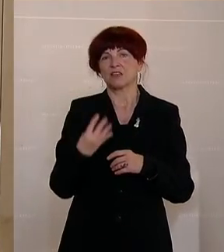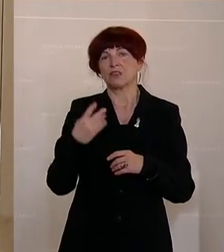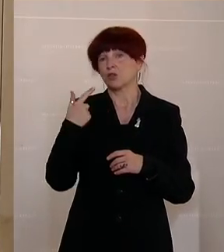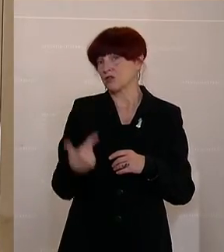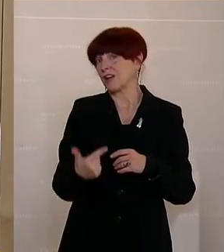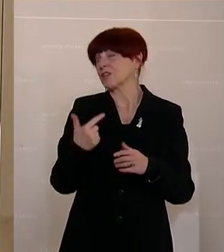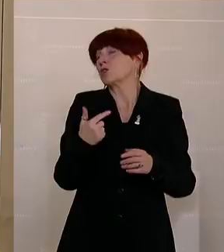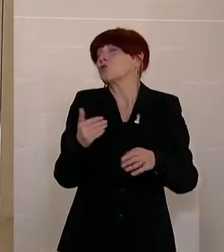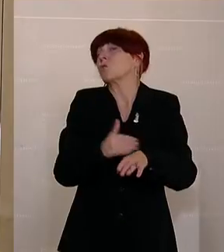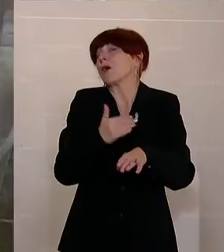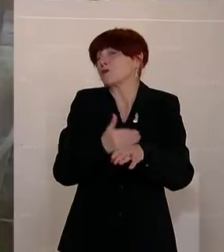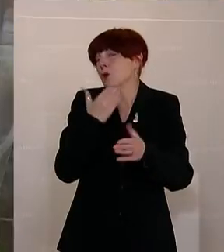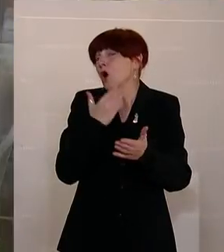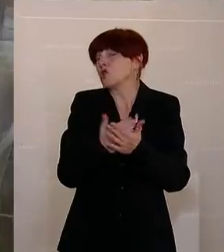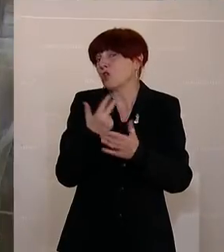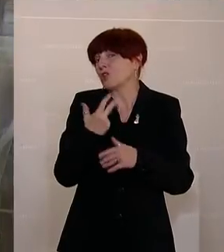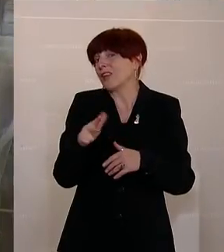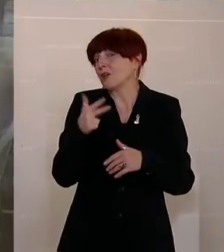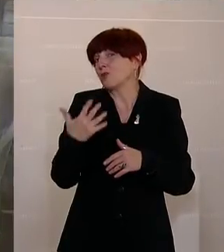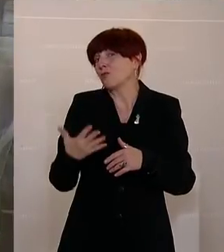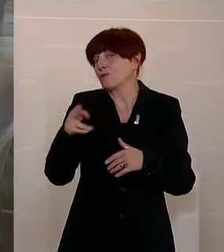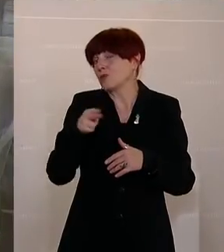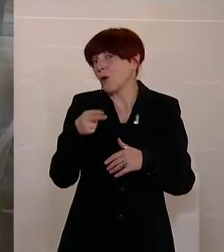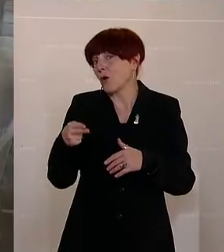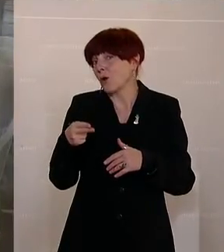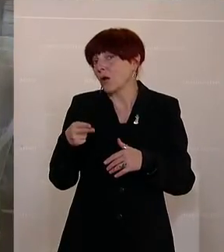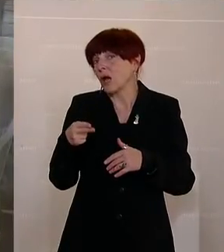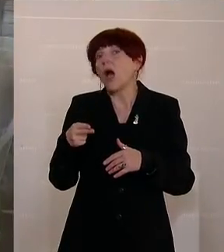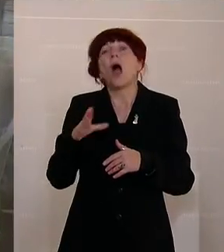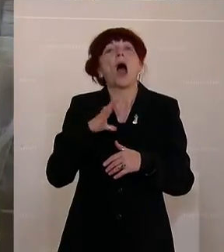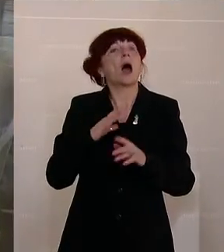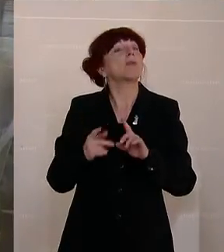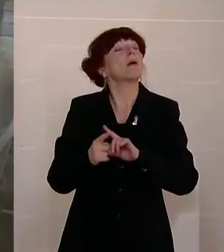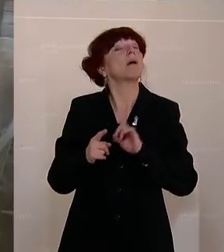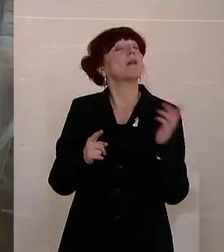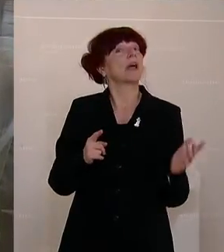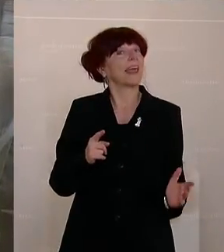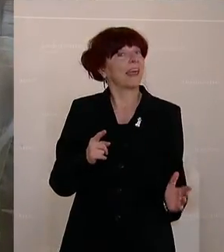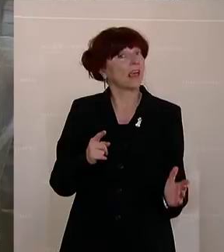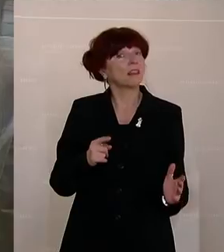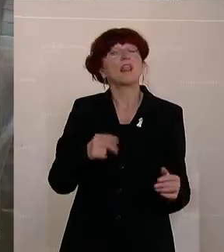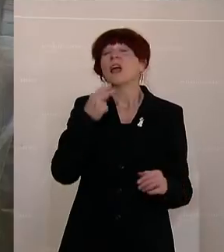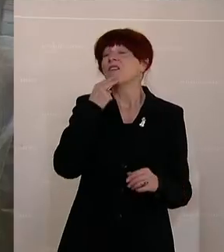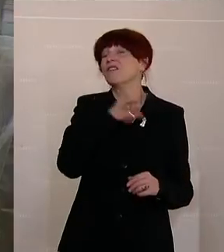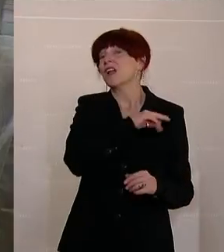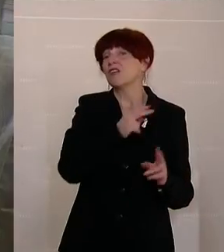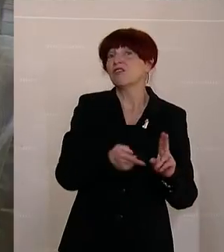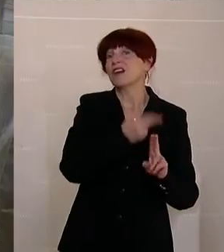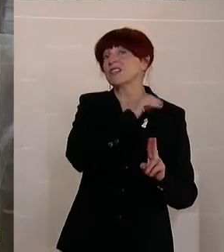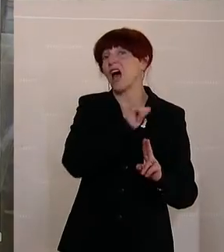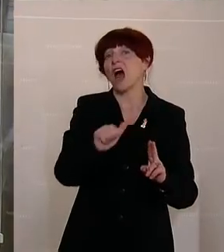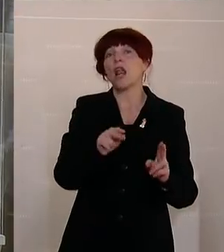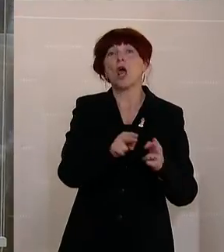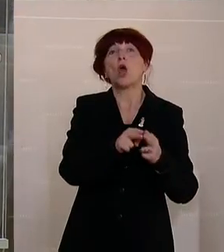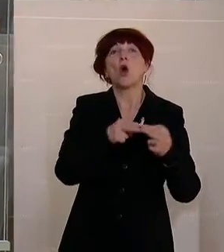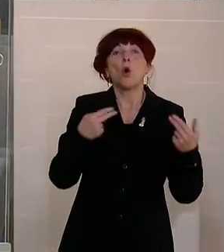350 Euro. Im Gegenzug aber wollt ihr fast alle Umweltabgaben und